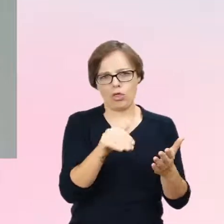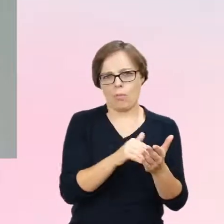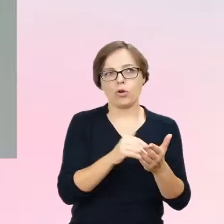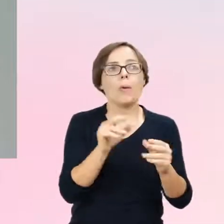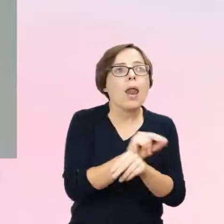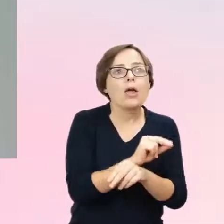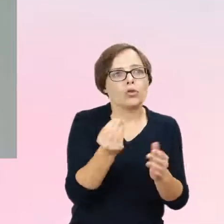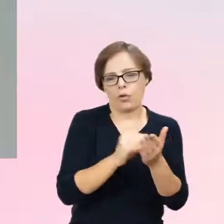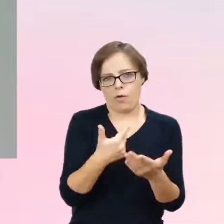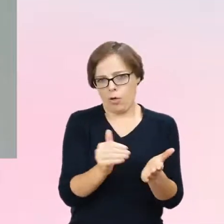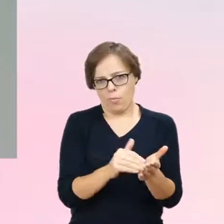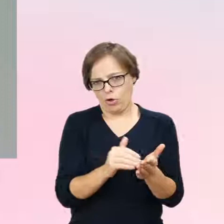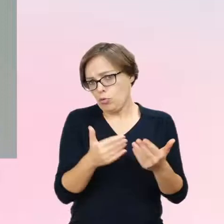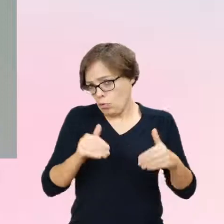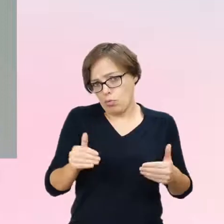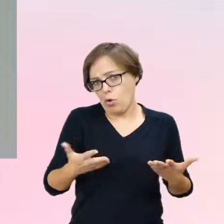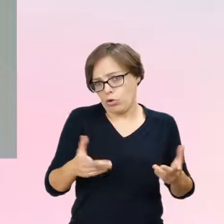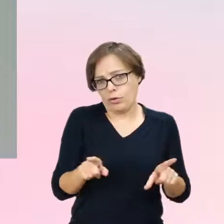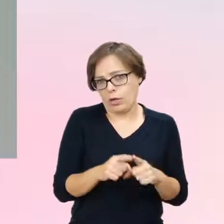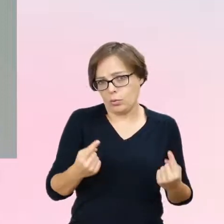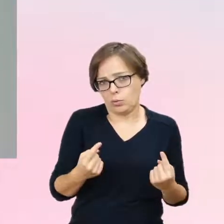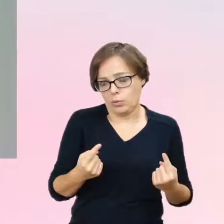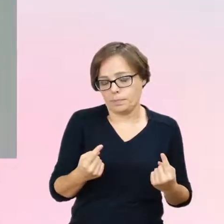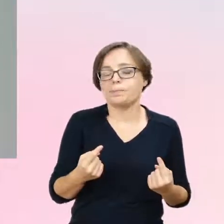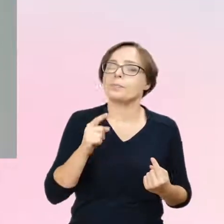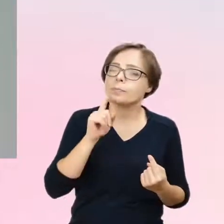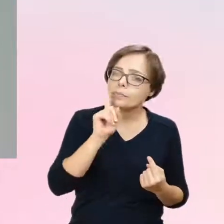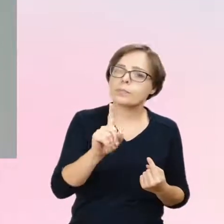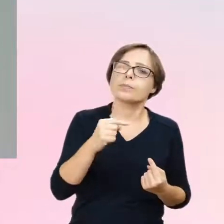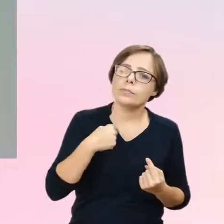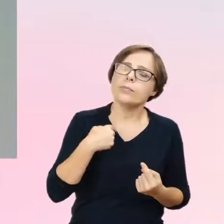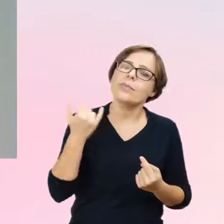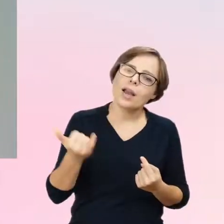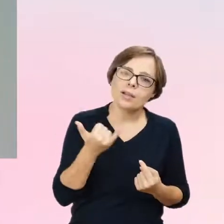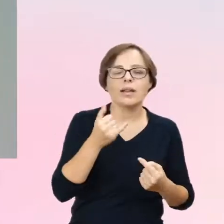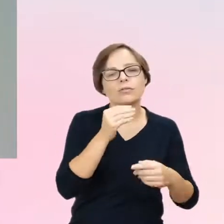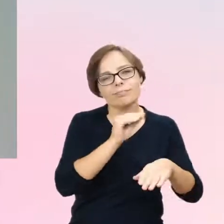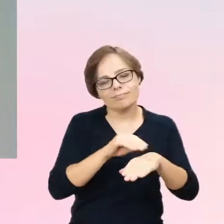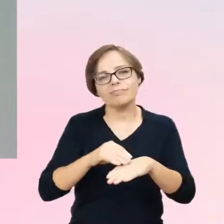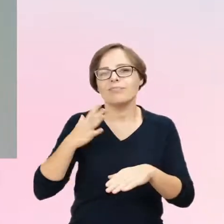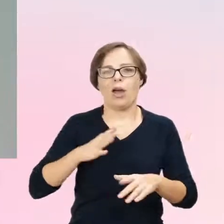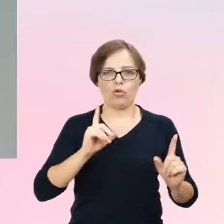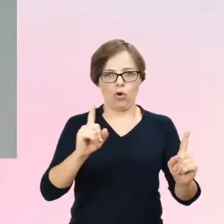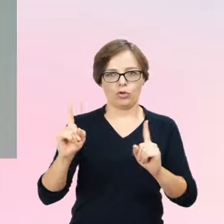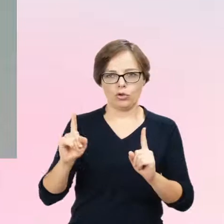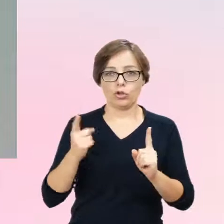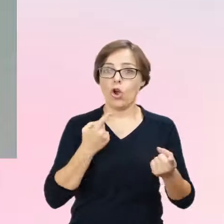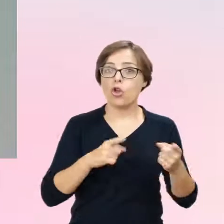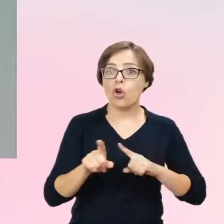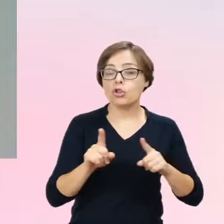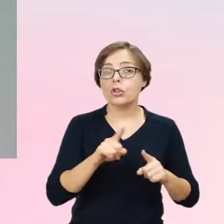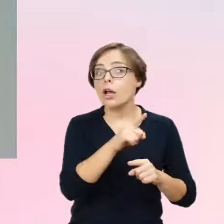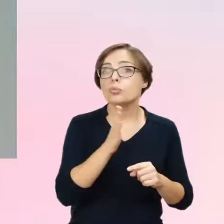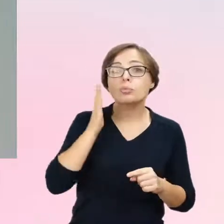leczenia. Ale tutaj jakby też ja zawsze zachęcam do zachowania ostrożności, że to nie znaczy, że one się nigdy nie